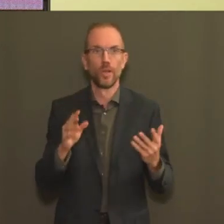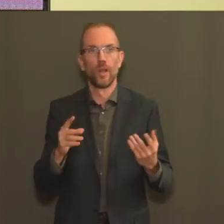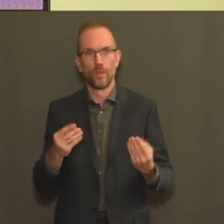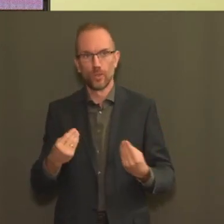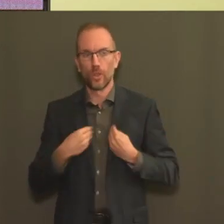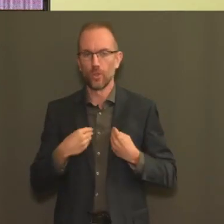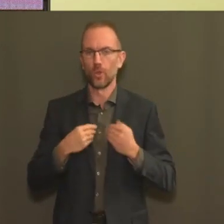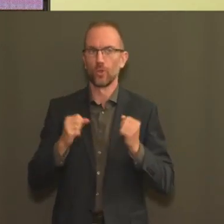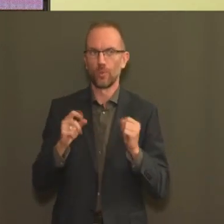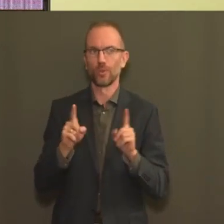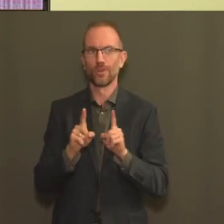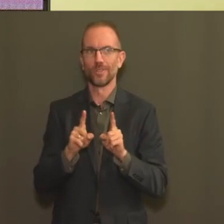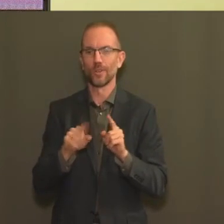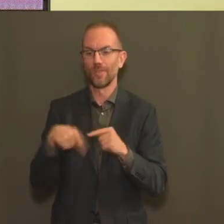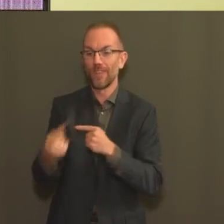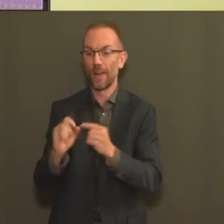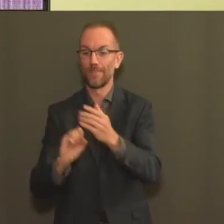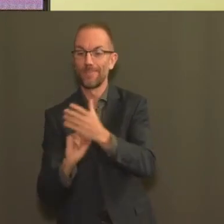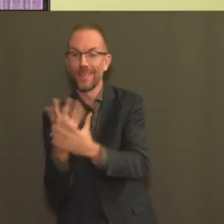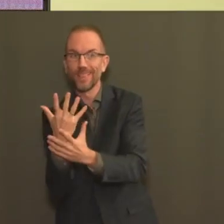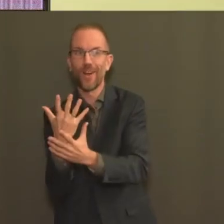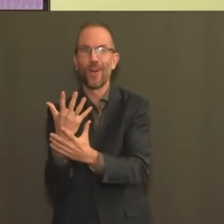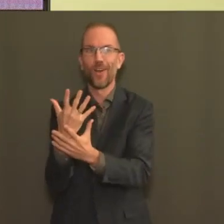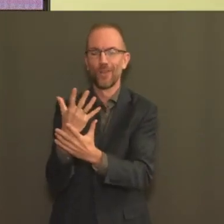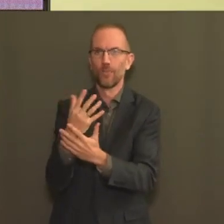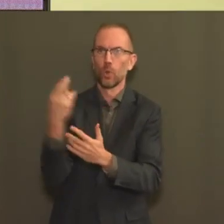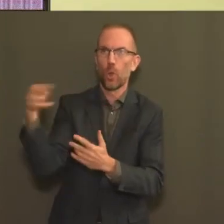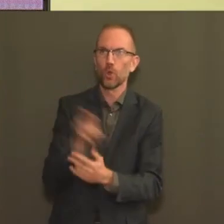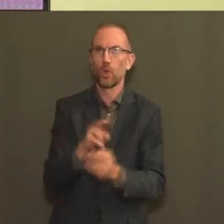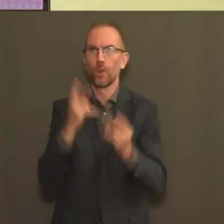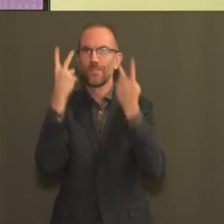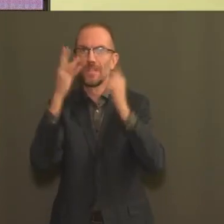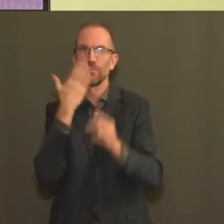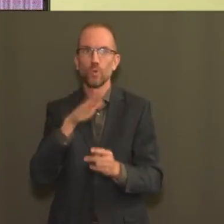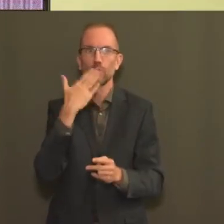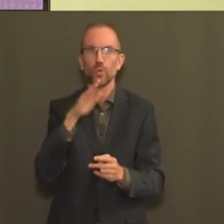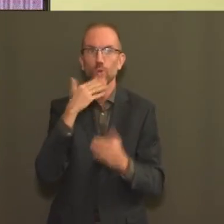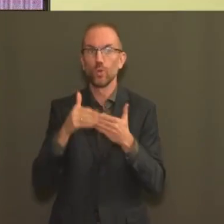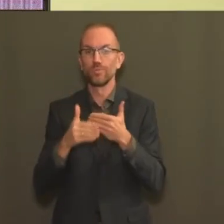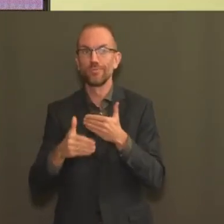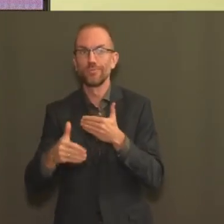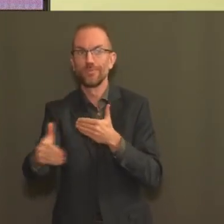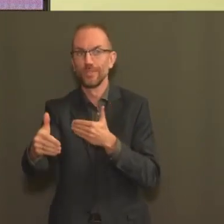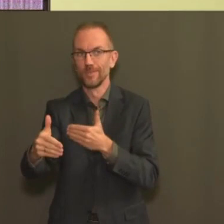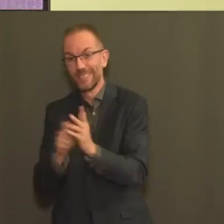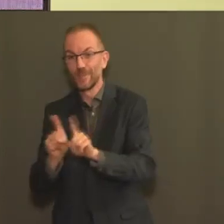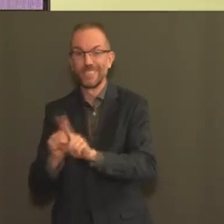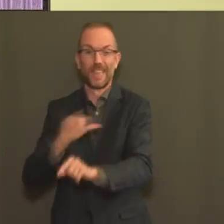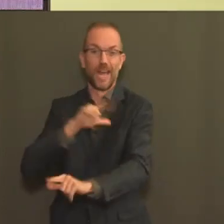où plus de gens seront vaccinés, avec, à ce moment-là, un espoir tout à fait différent dans l'évolution de notre société.